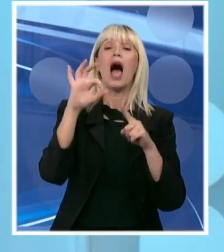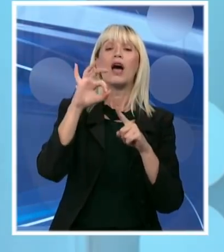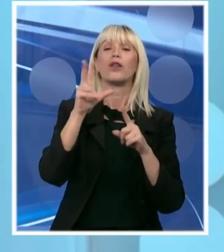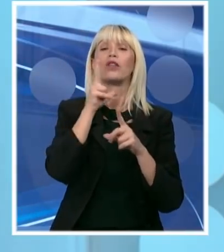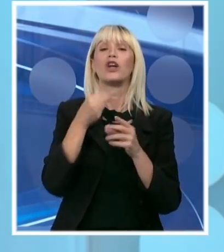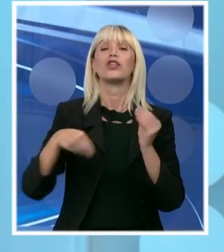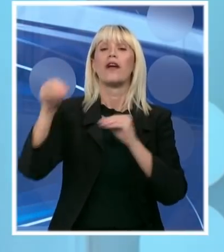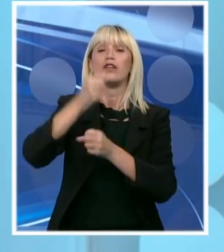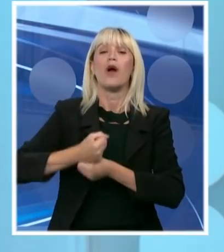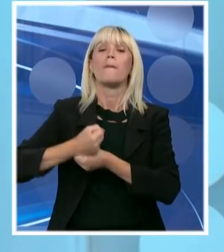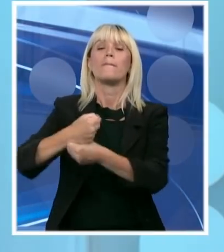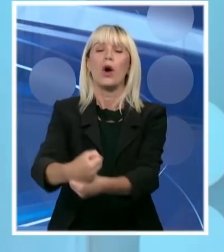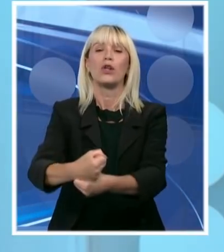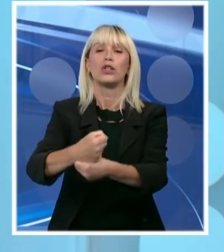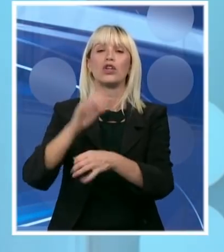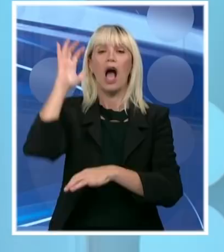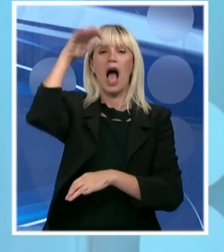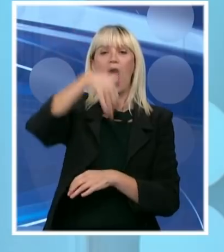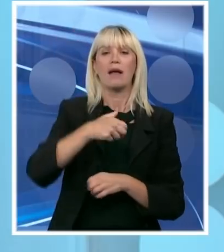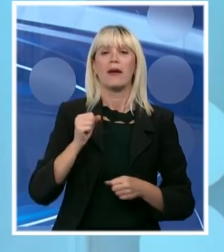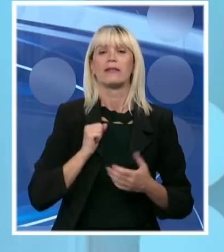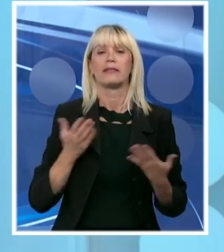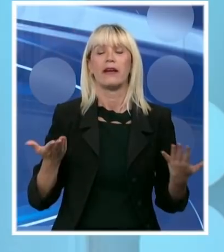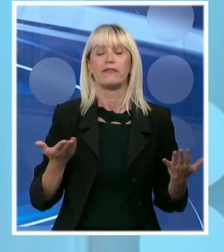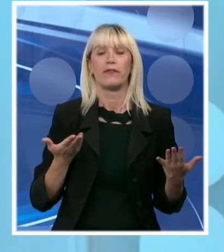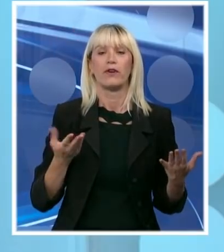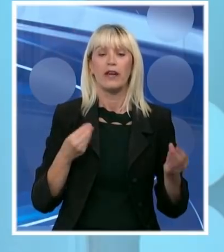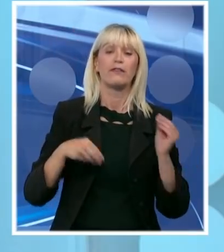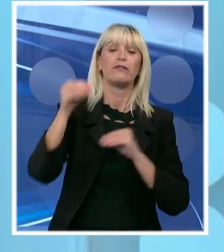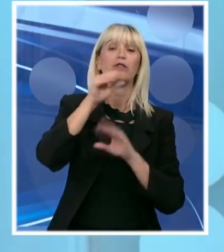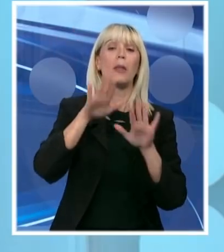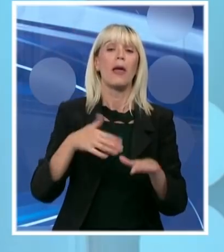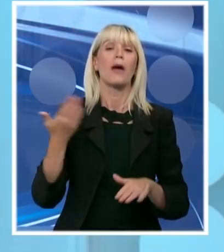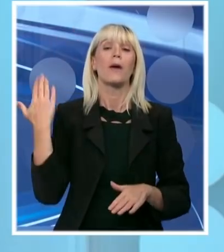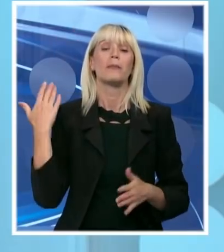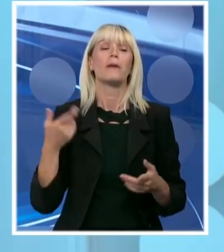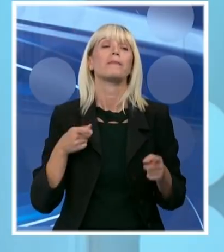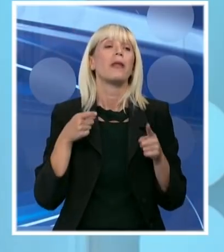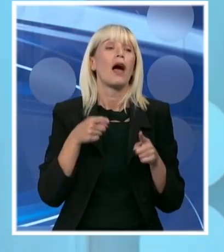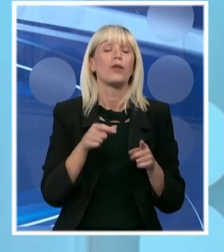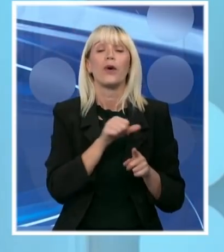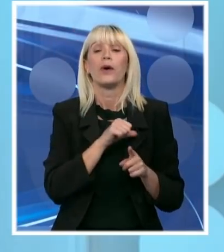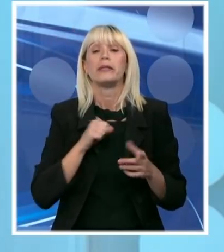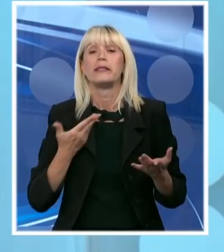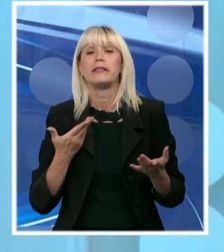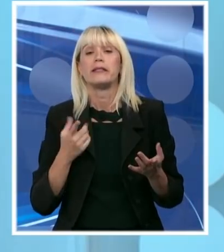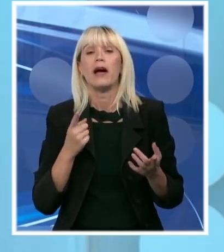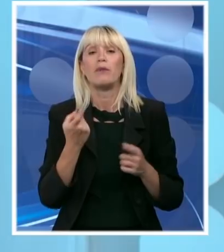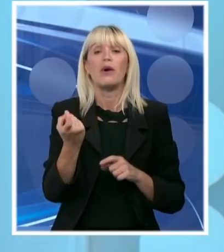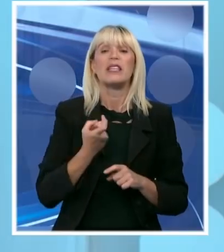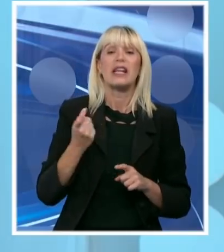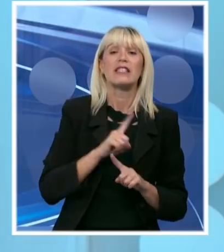albanskoj vojsci nego što je to bio slučaj ranije, ali to samo izaziva neizvesnost, nesigurnost, da mi ćemo biti u stanju